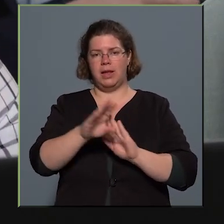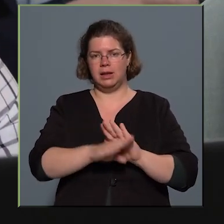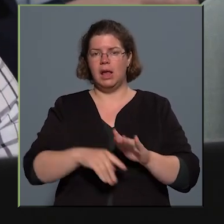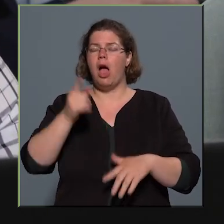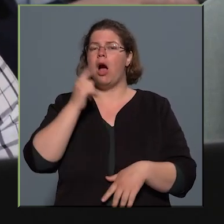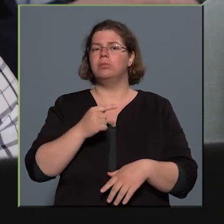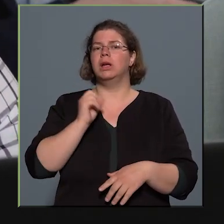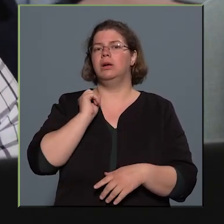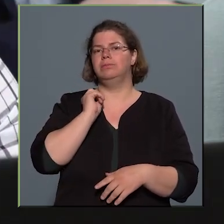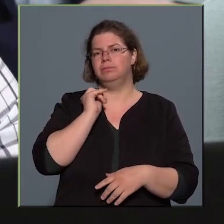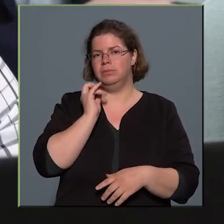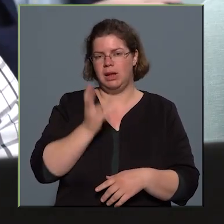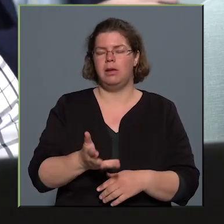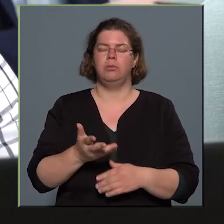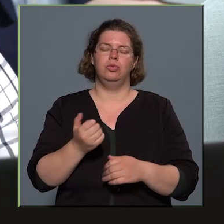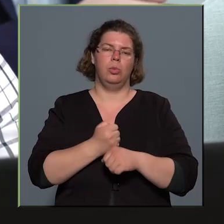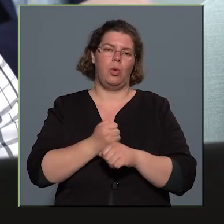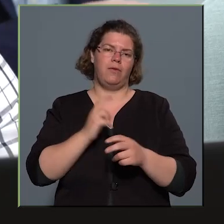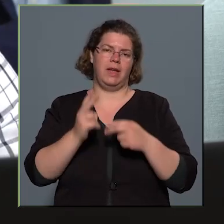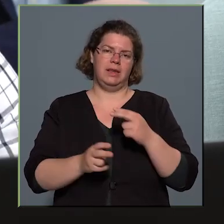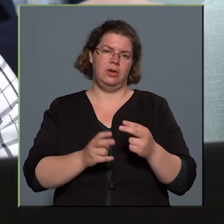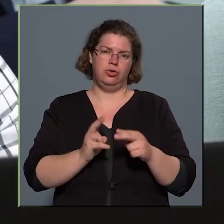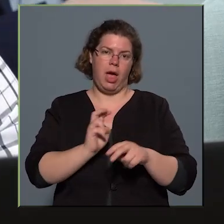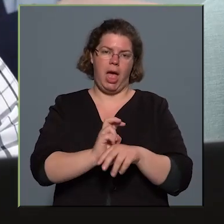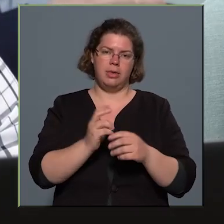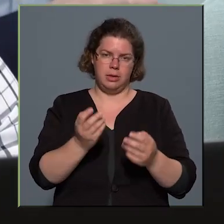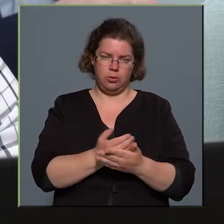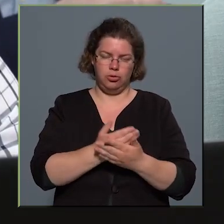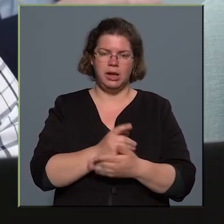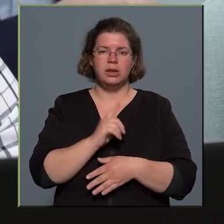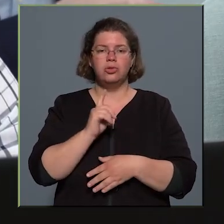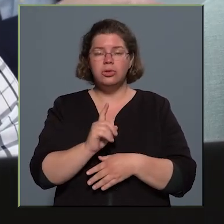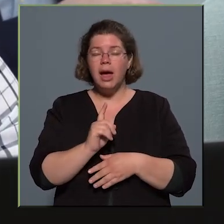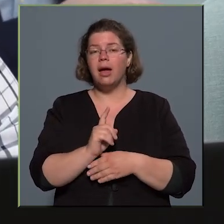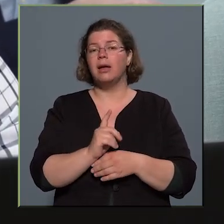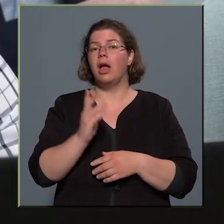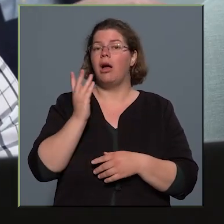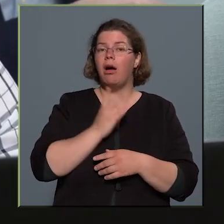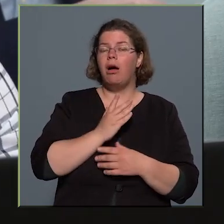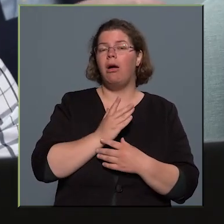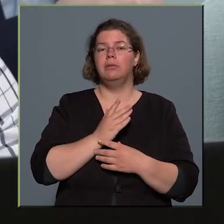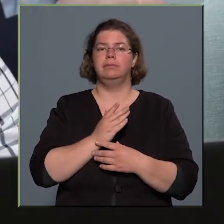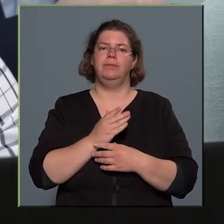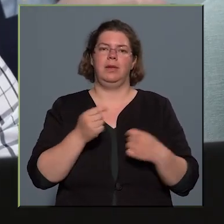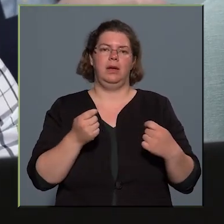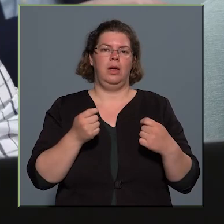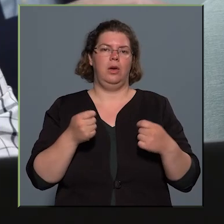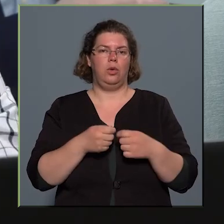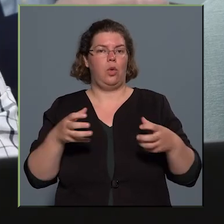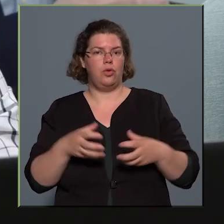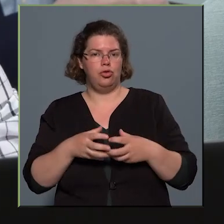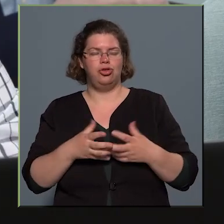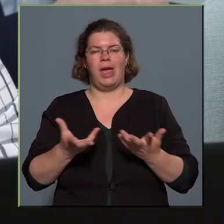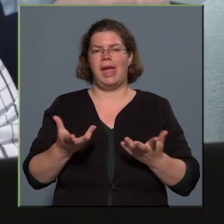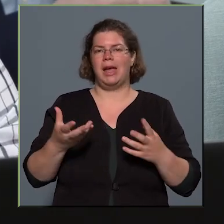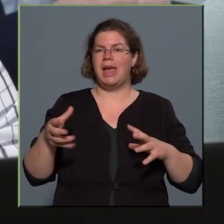munkavégzéshez elengedhetetlenek szükségesek. Ugyanakkor, hogyha egy közösség, egy